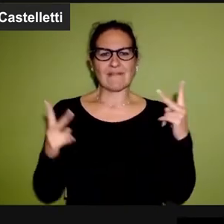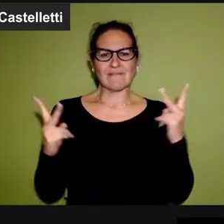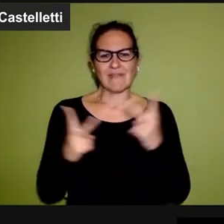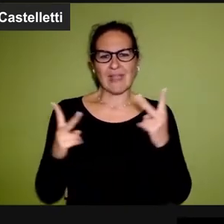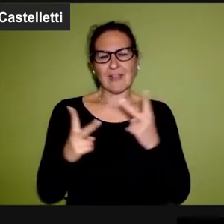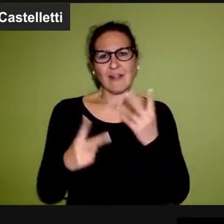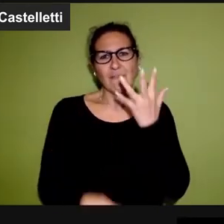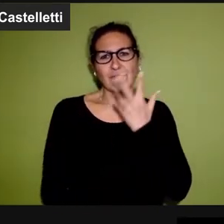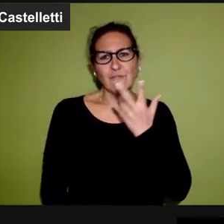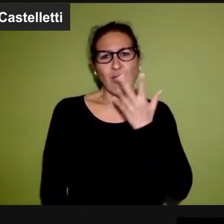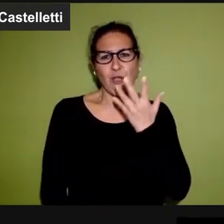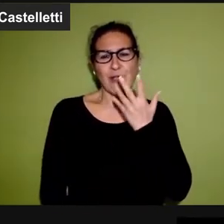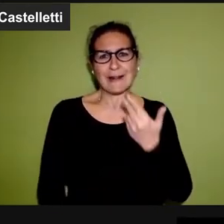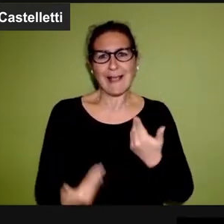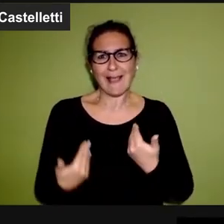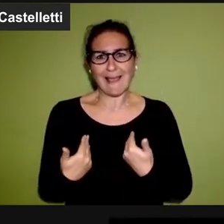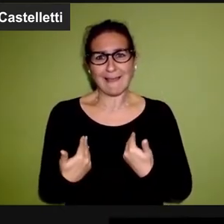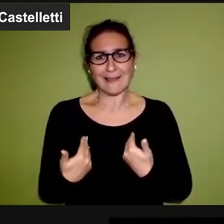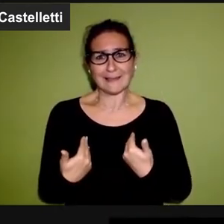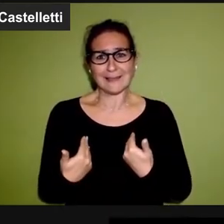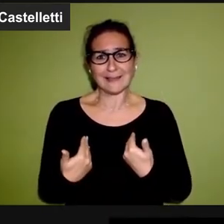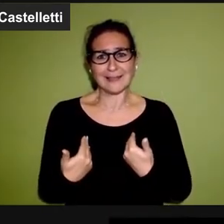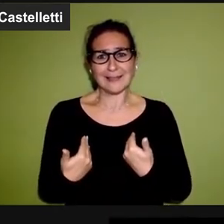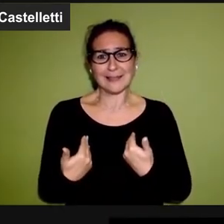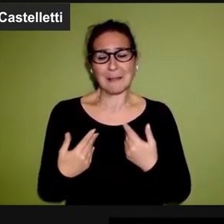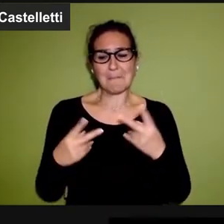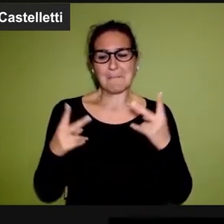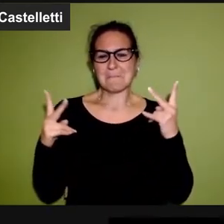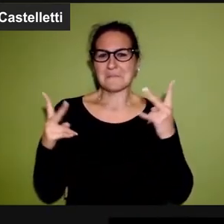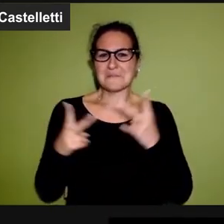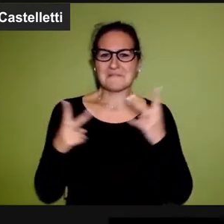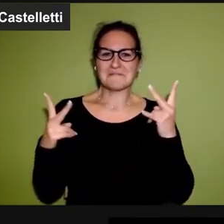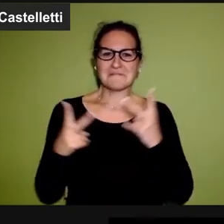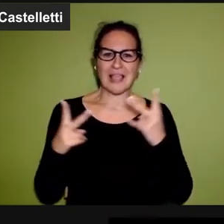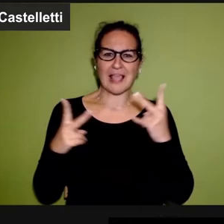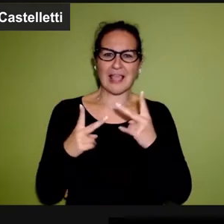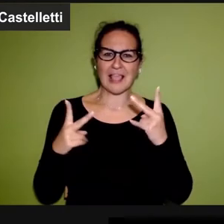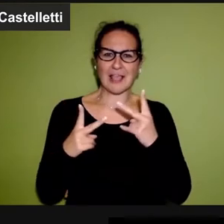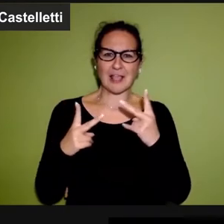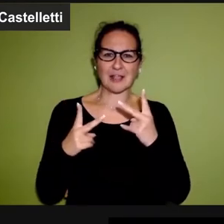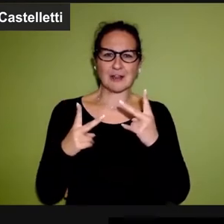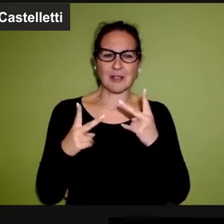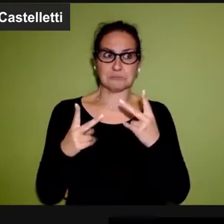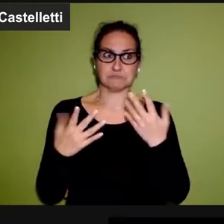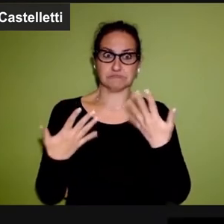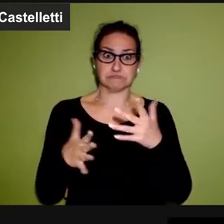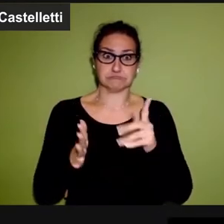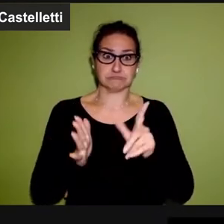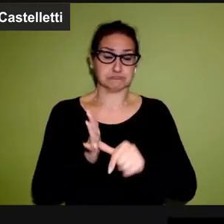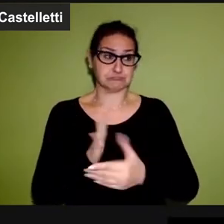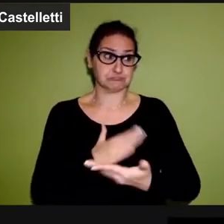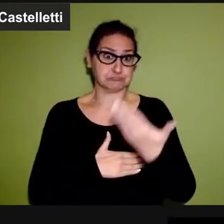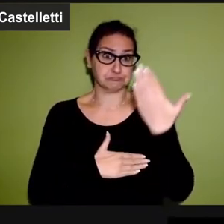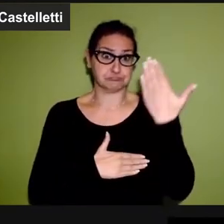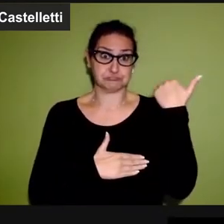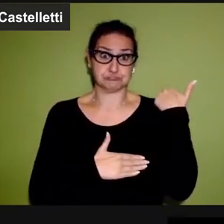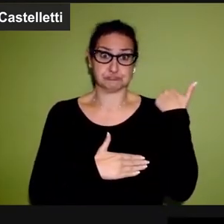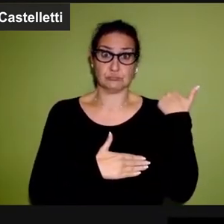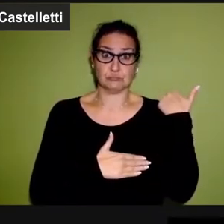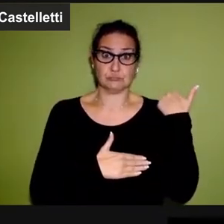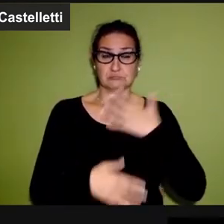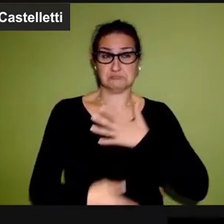Io mi interesserei molto di arte contemporanea, me ne sono sempre occupato tantissimo.